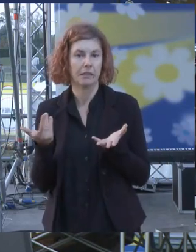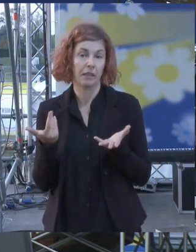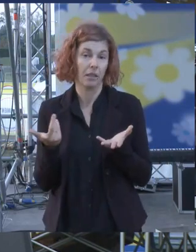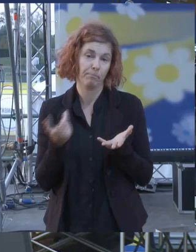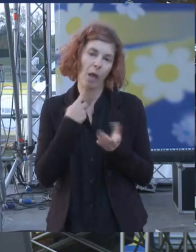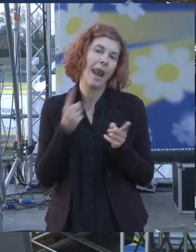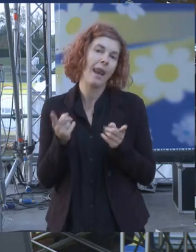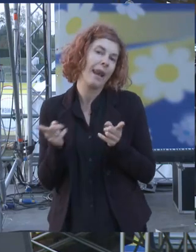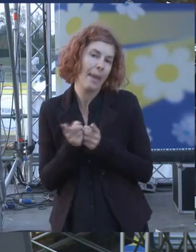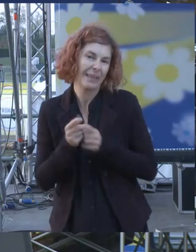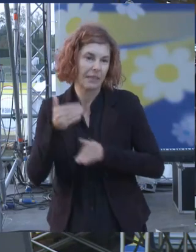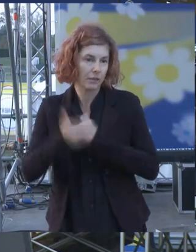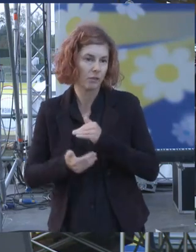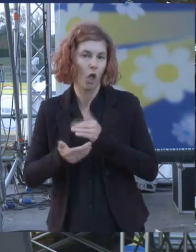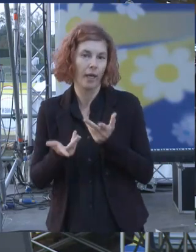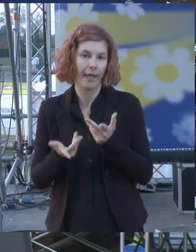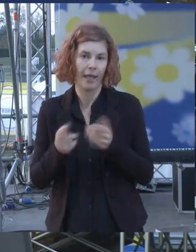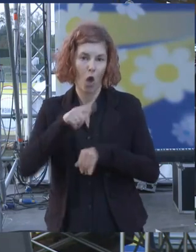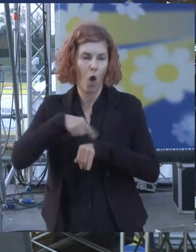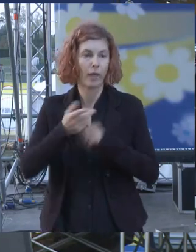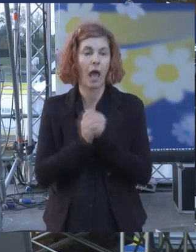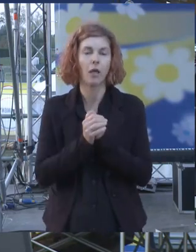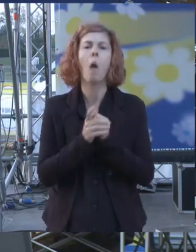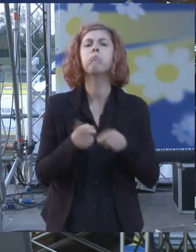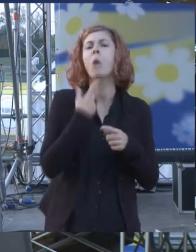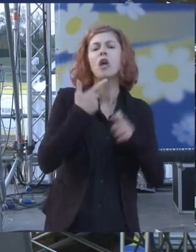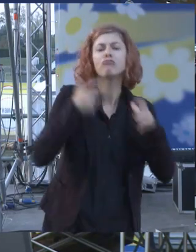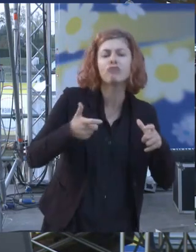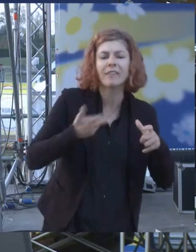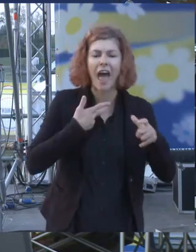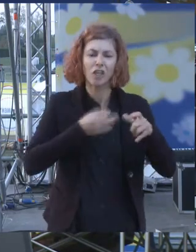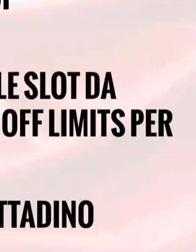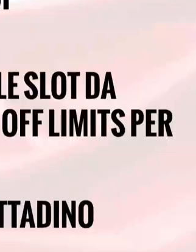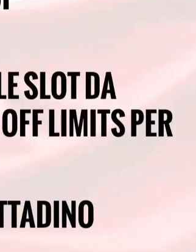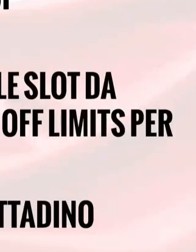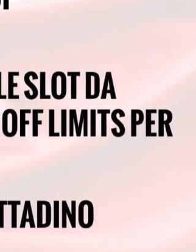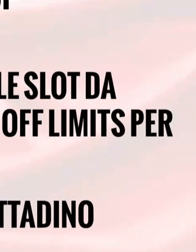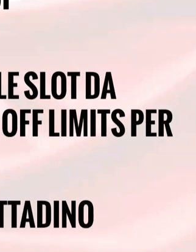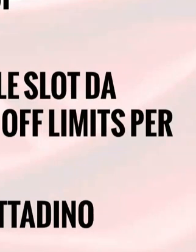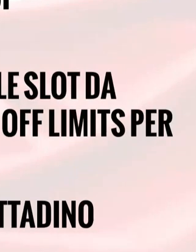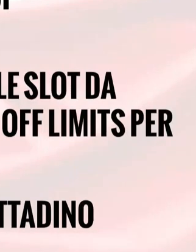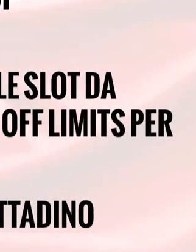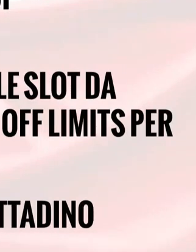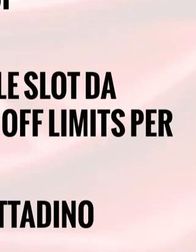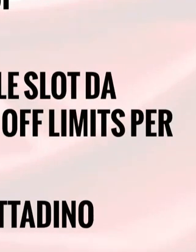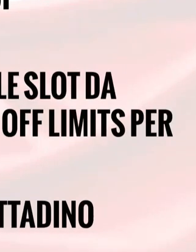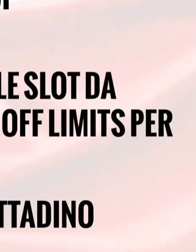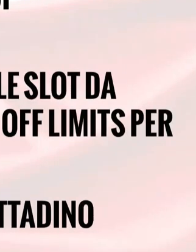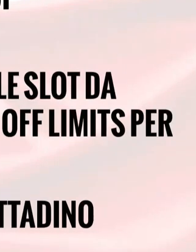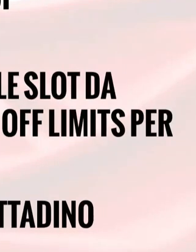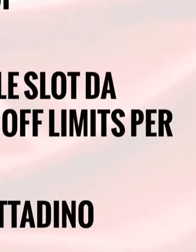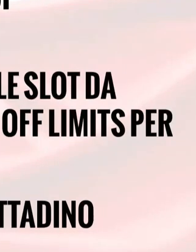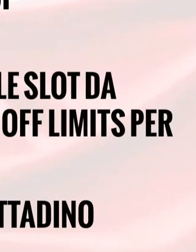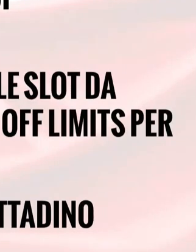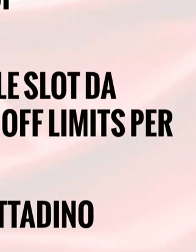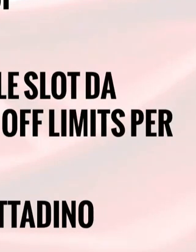sistema del verde in città avevamo tanti anni fa qualche decina di anni fa avevamo circa 3000 giardinieri in tutta Roma oggi ne abbiamo 180